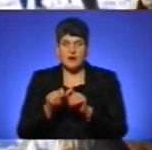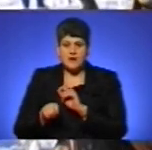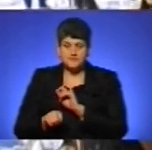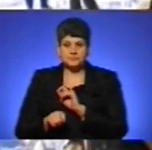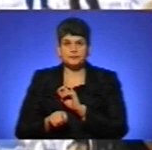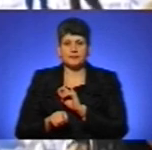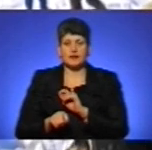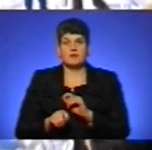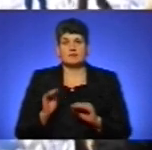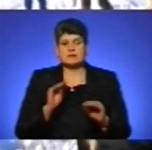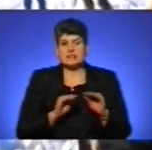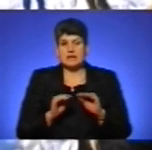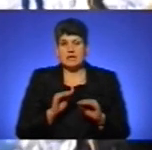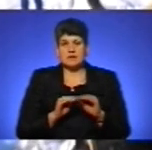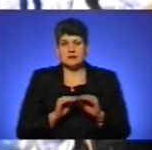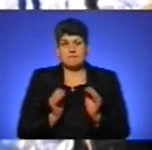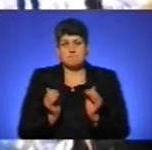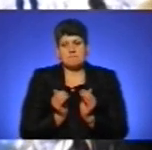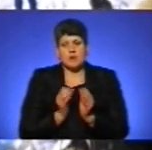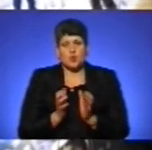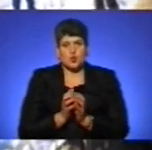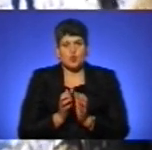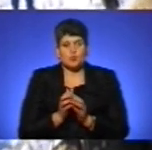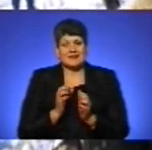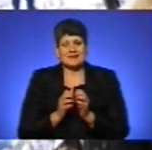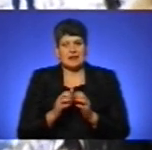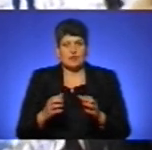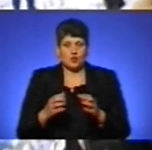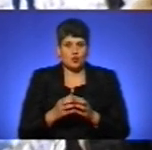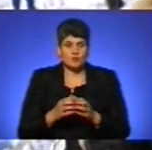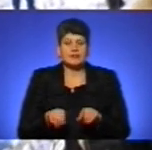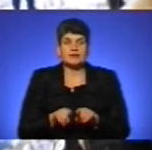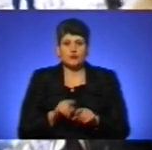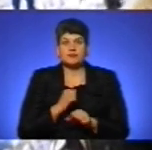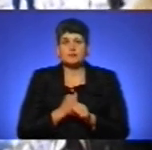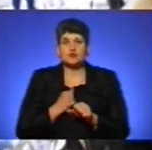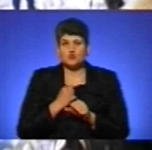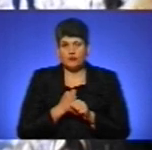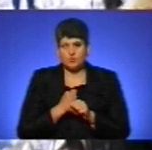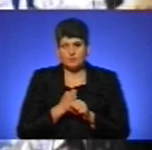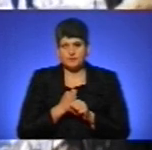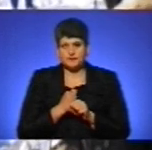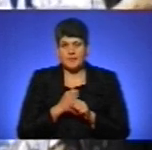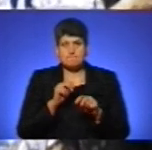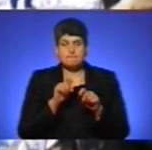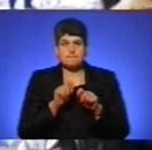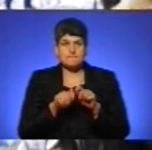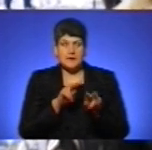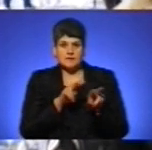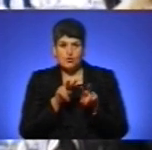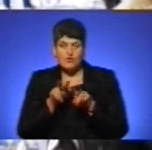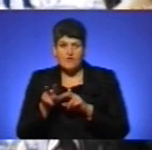у складі малої групи та середньої групи. Також ми відпрацюваємо патрулювання під час